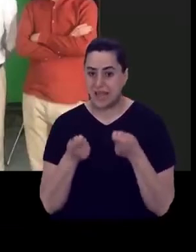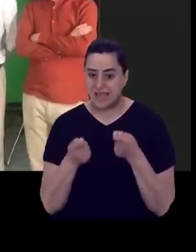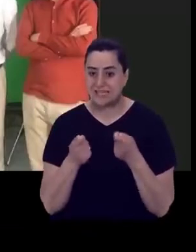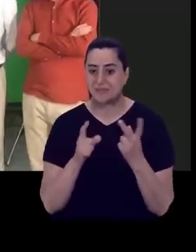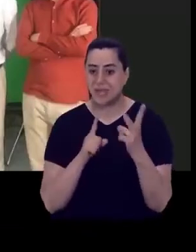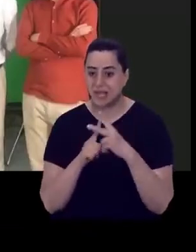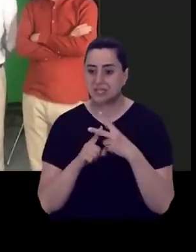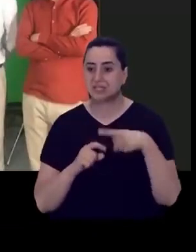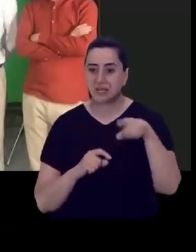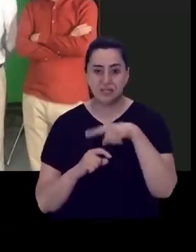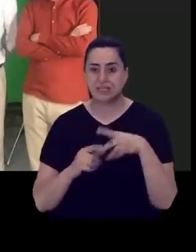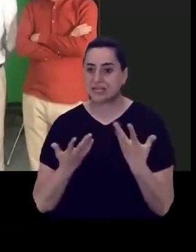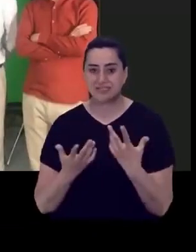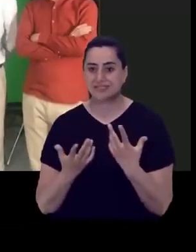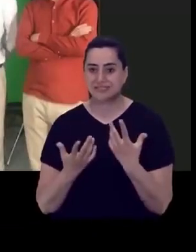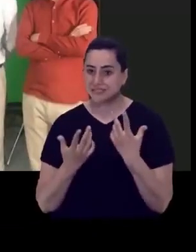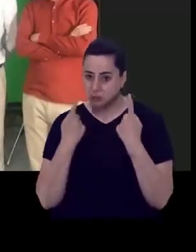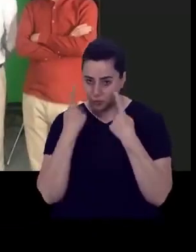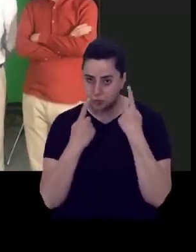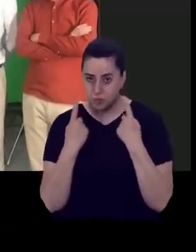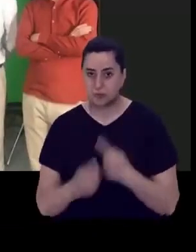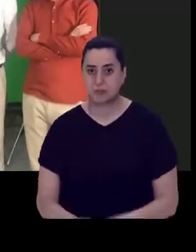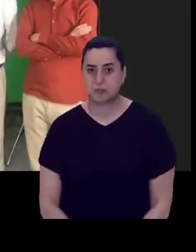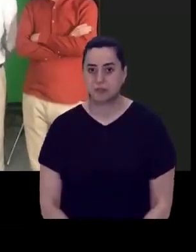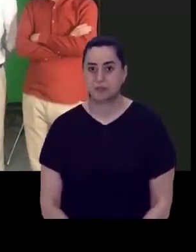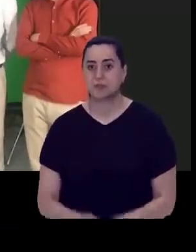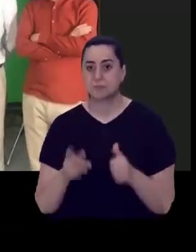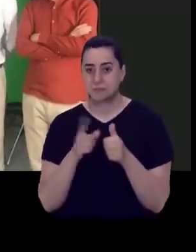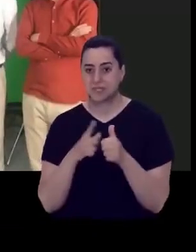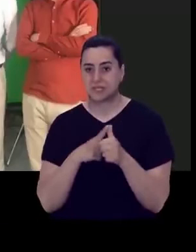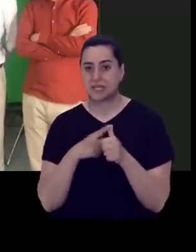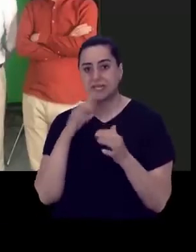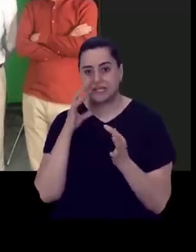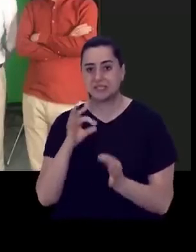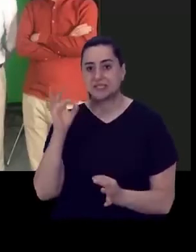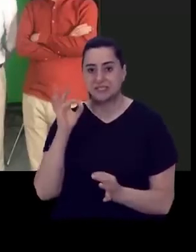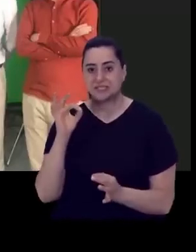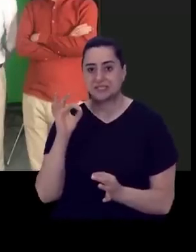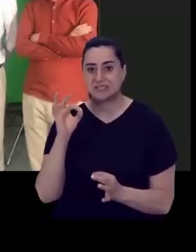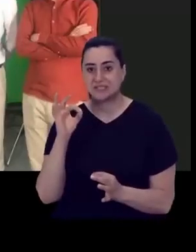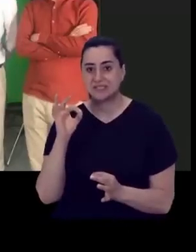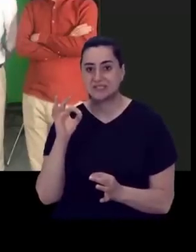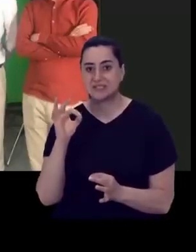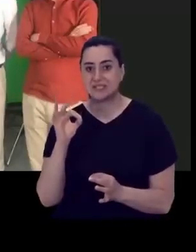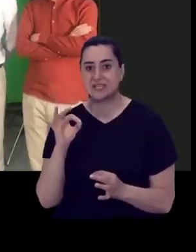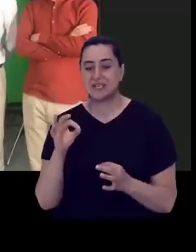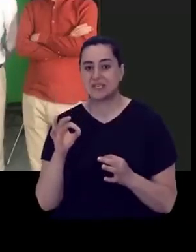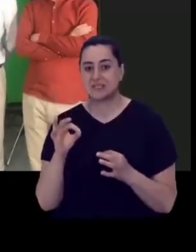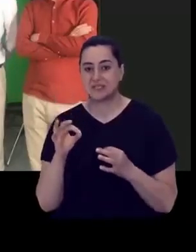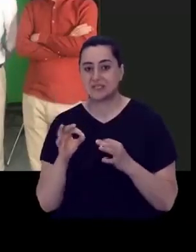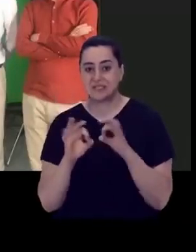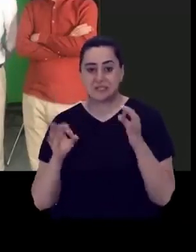Erişilebilirliklerden nasıl dönüş alıyorsunuz? Birincisi insanların bilmediği bir